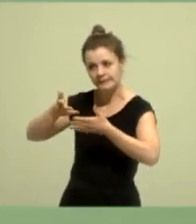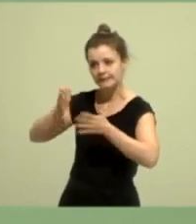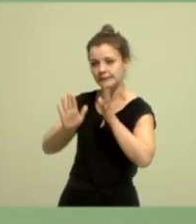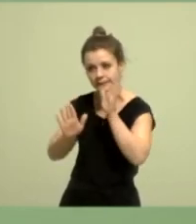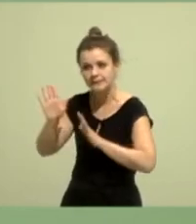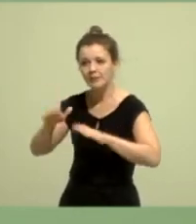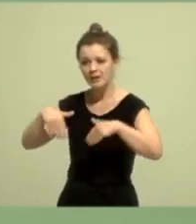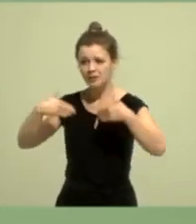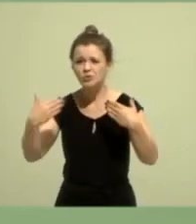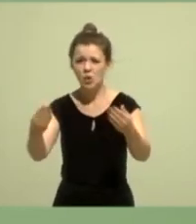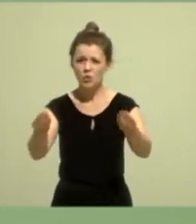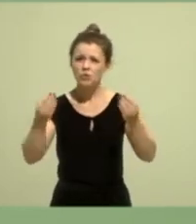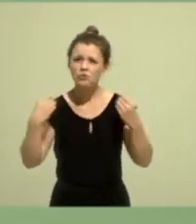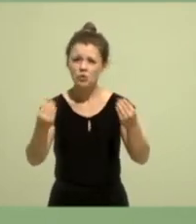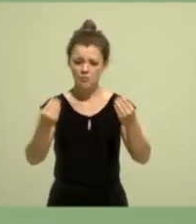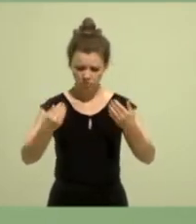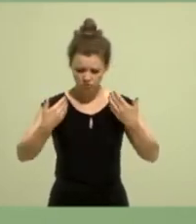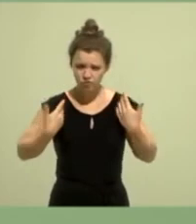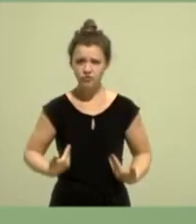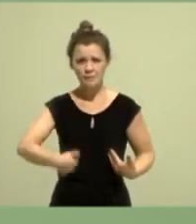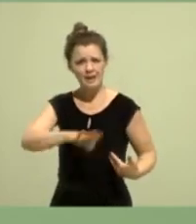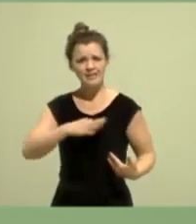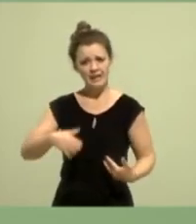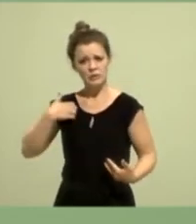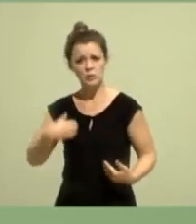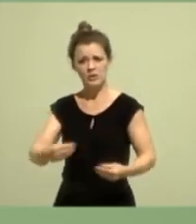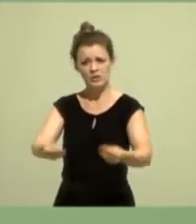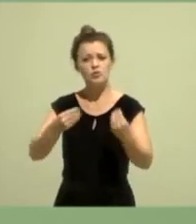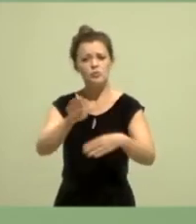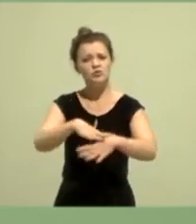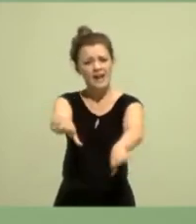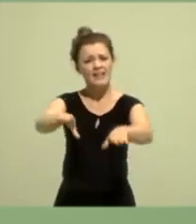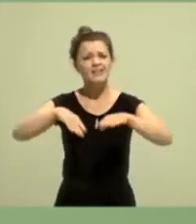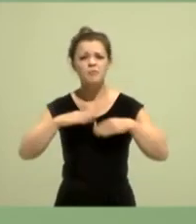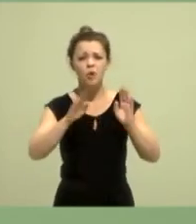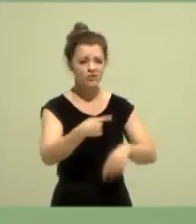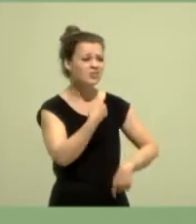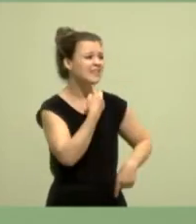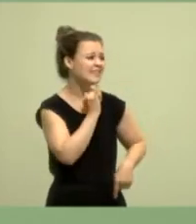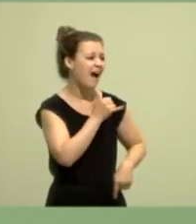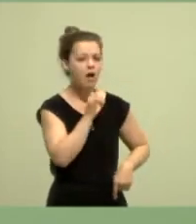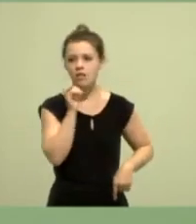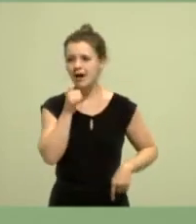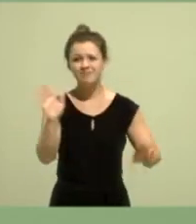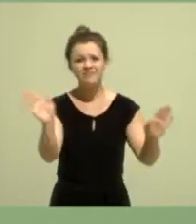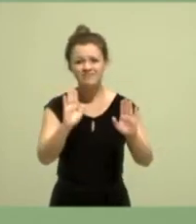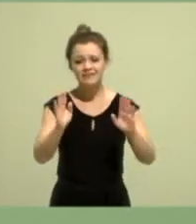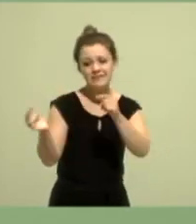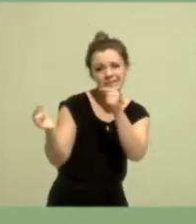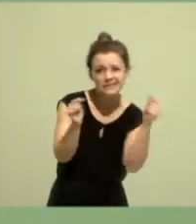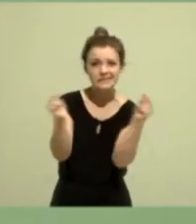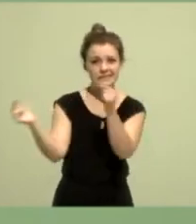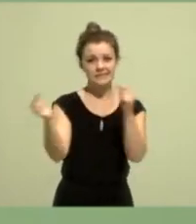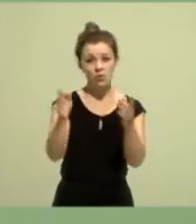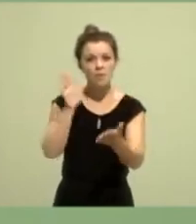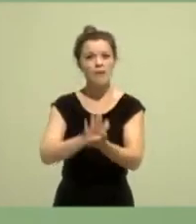unserer Diskussionskultur, unserer Streitfähigkeit, dass wir uns diese Zeit zum Diskutieren nehmen. Und das werden wir uns auch in Regierungszeiten erhalten.